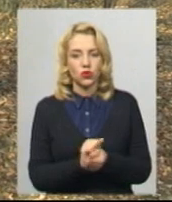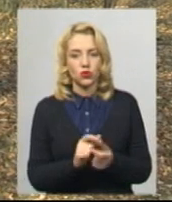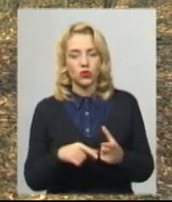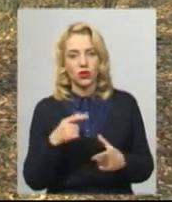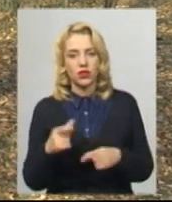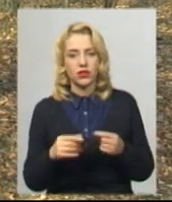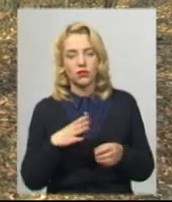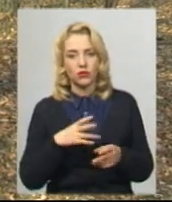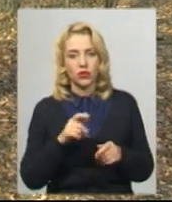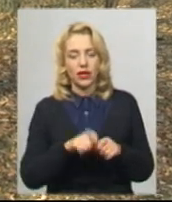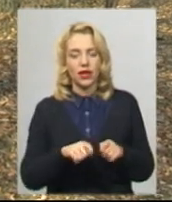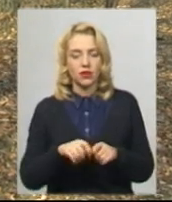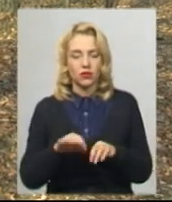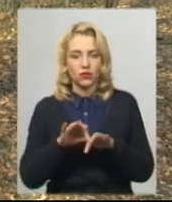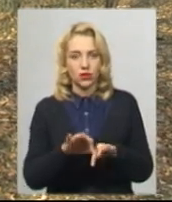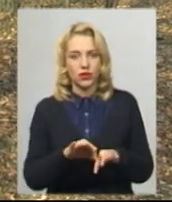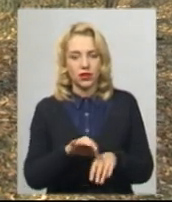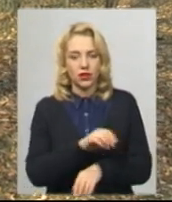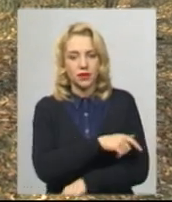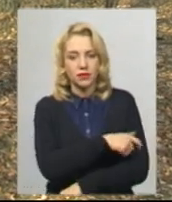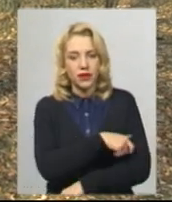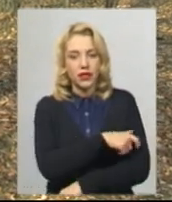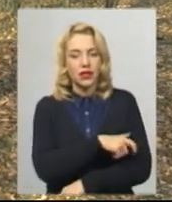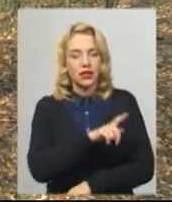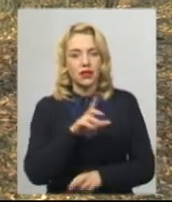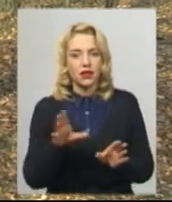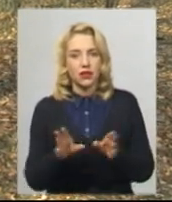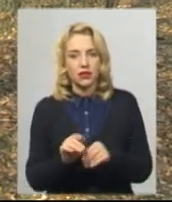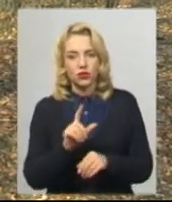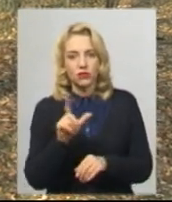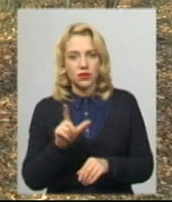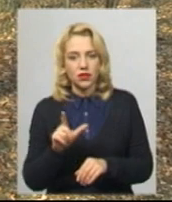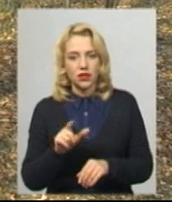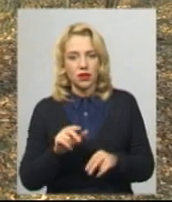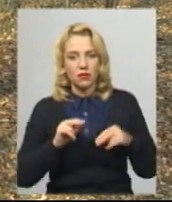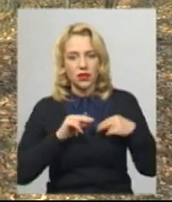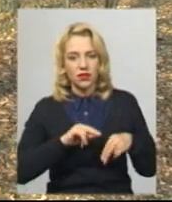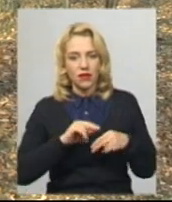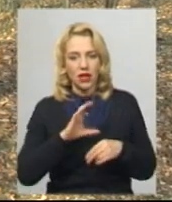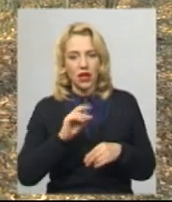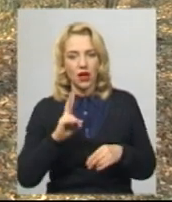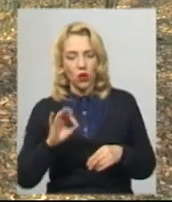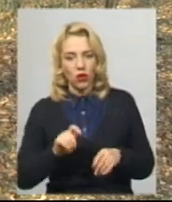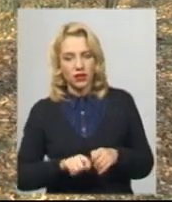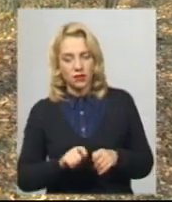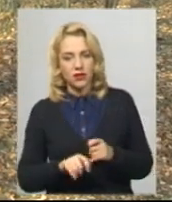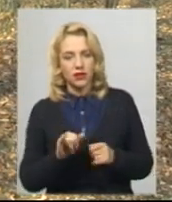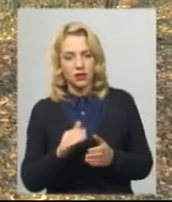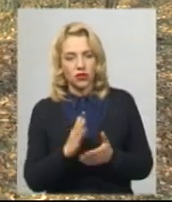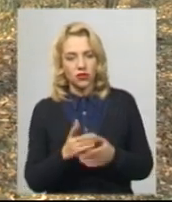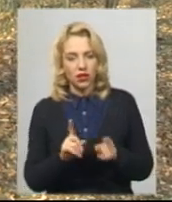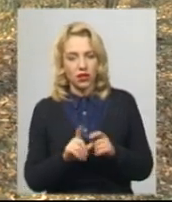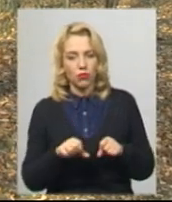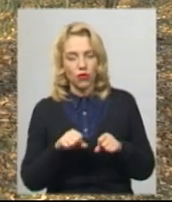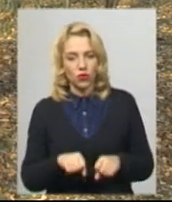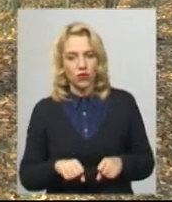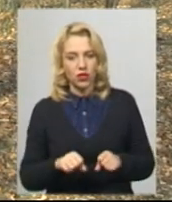проводили рейд разом з працівниками екологічної інспекції, і вони вже, маючи такі повноваження,